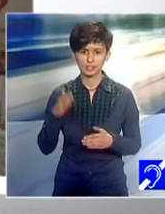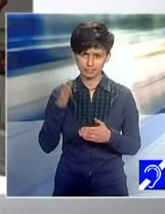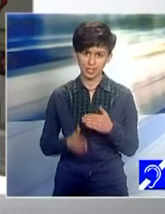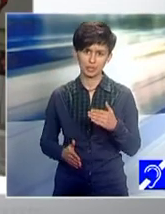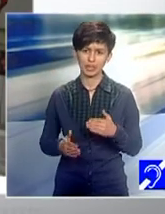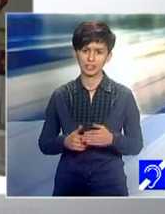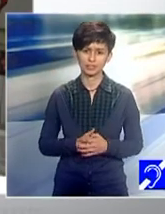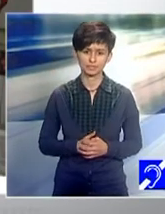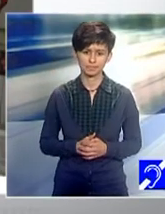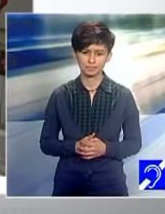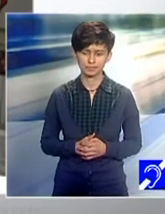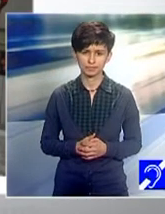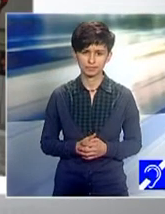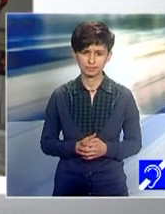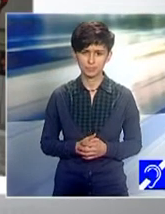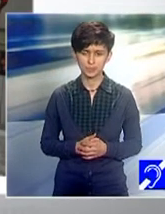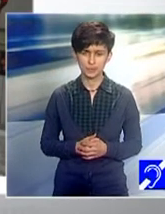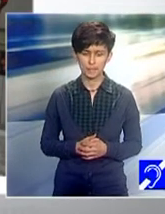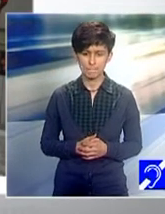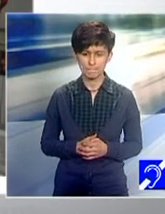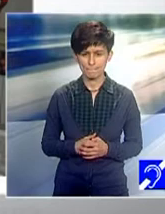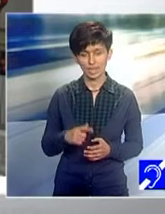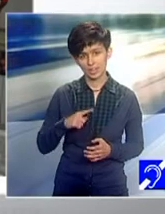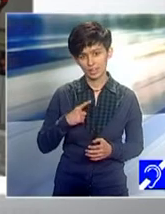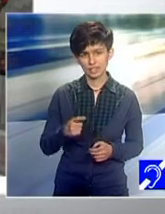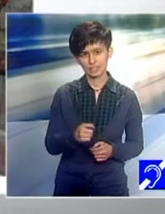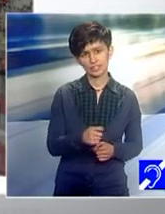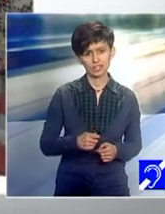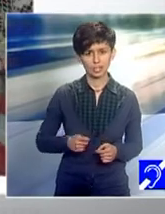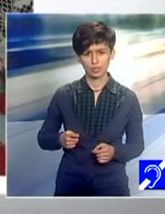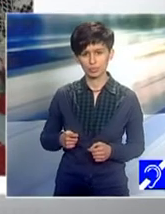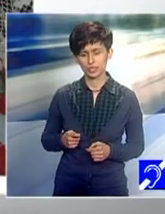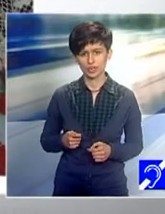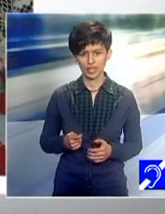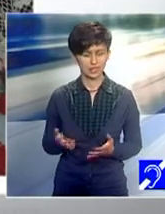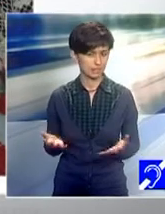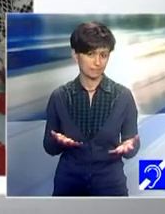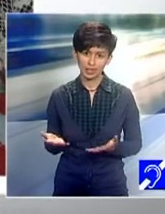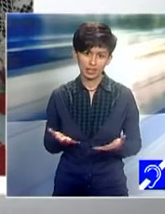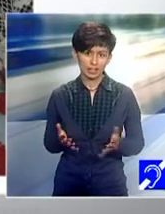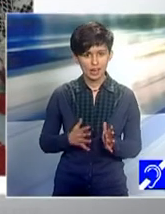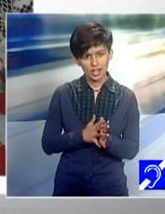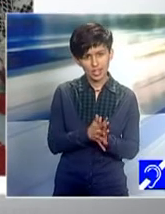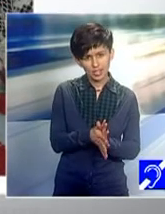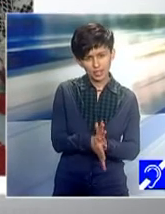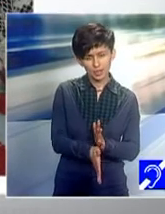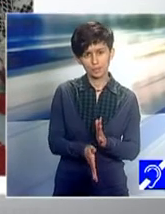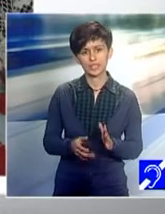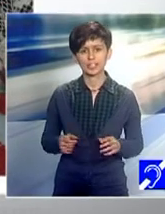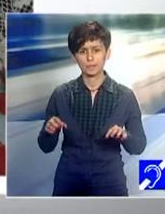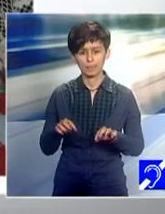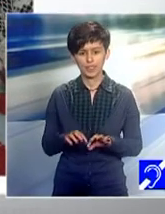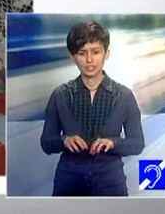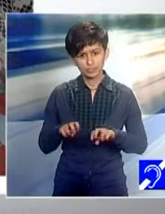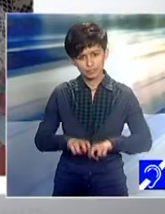un proiect de genul, adică, într-adevăr, care implică și cercetarea